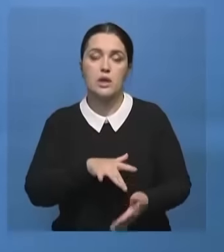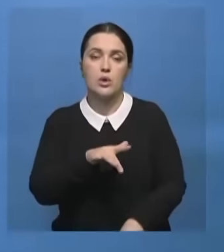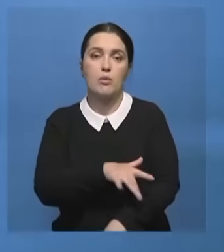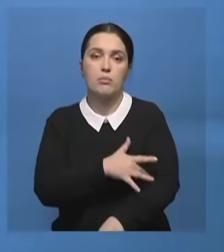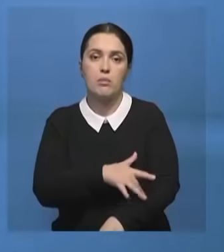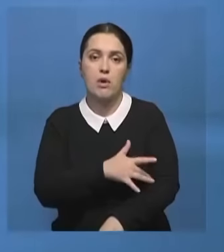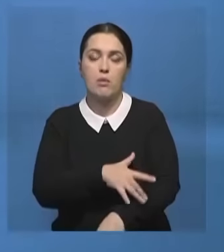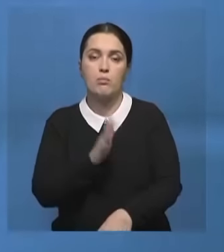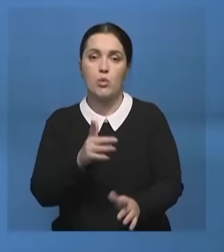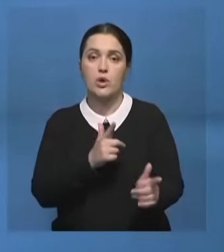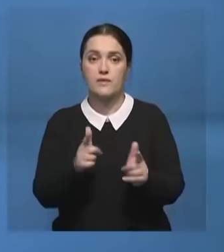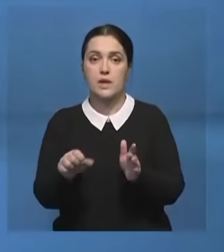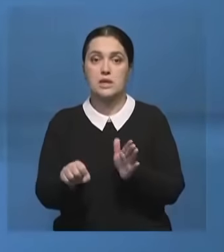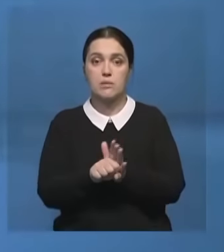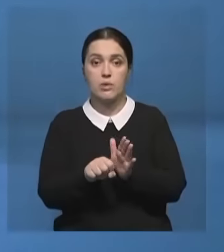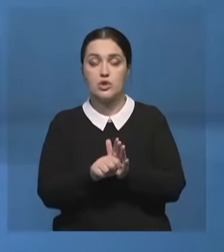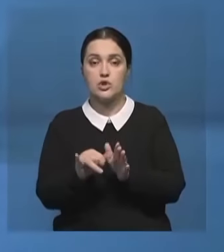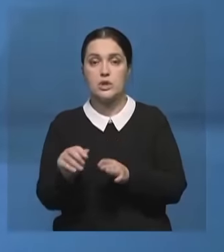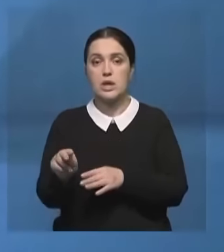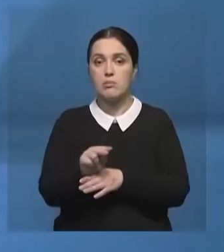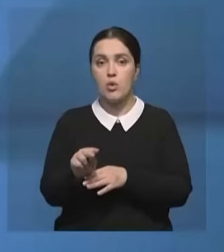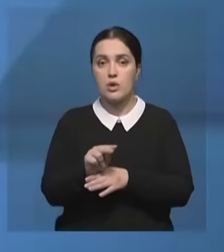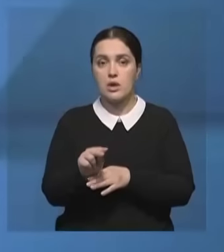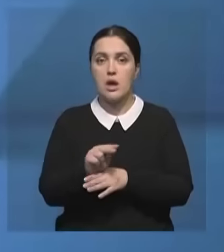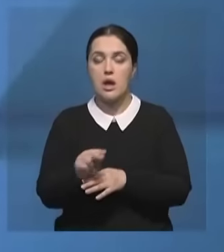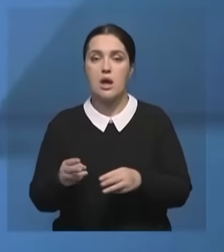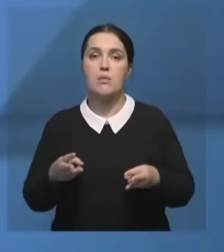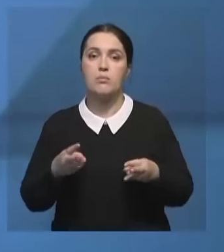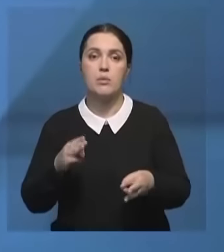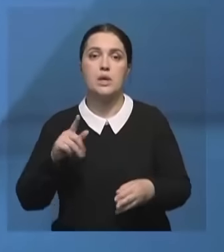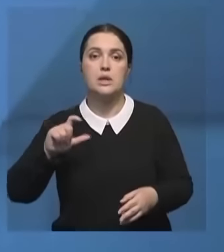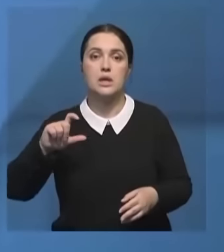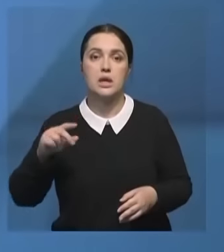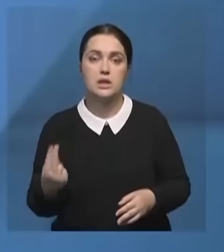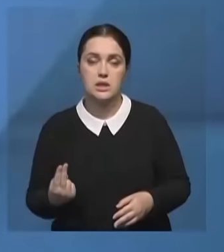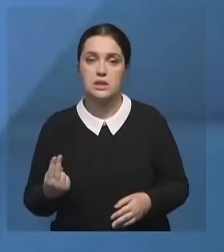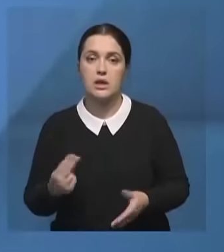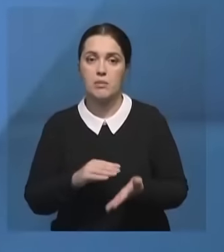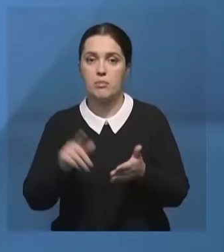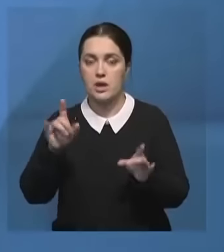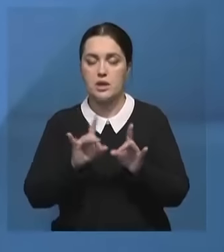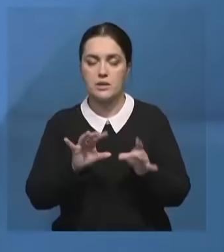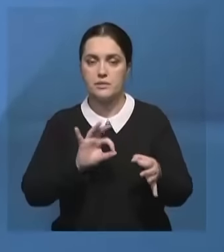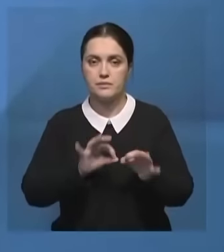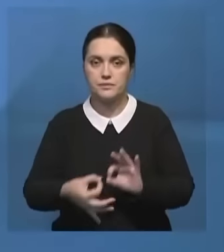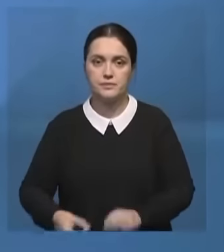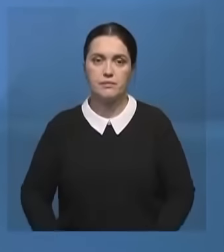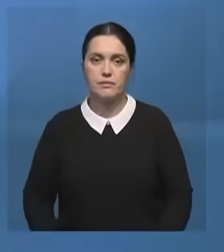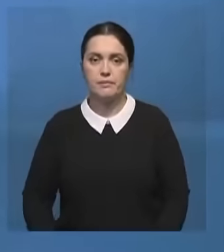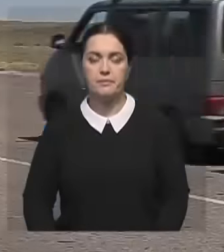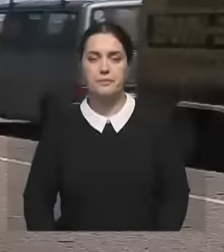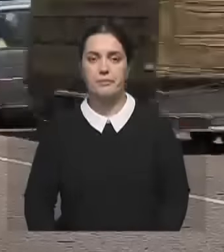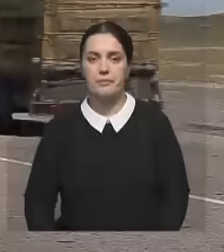В городах коммунальные службы готовятся к зиме. Идет ремонт теплосетей, котлов и турбин на ТЭЦ. Кульнара Хасан знает подробности.